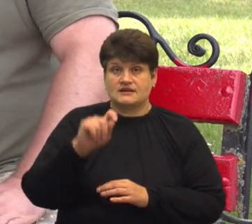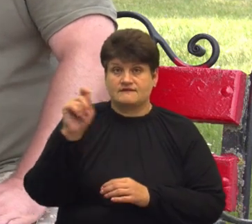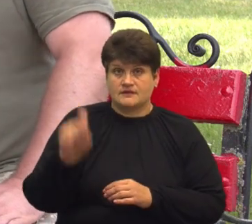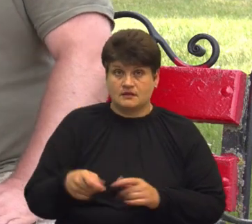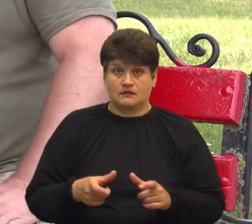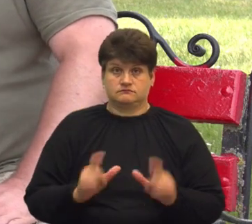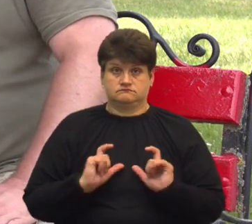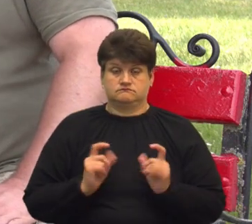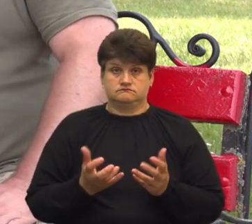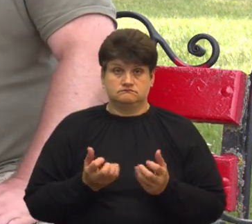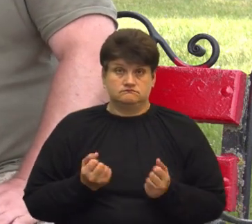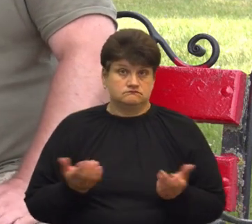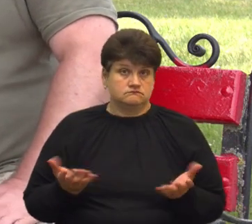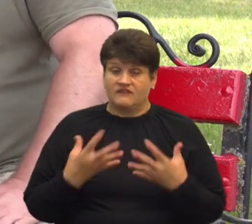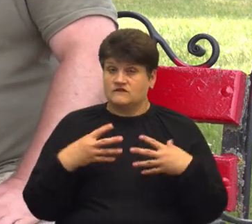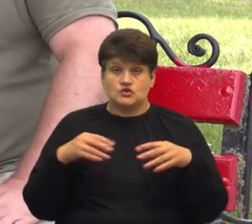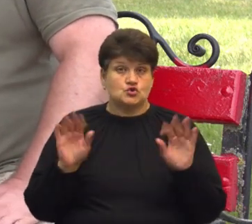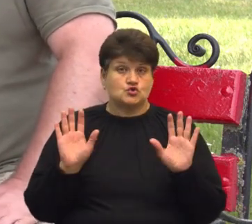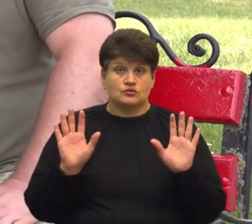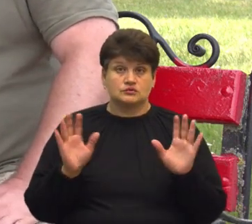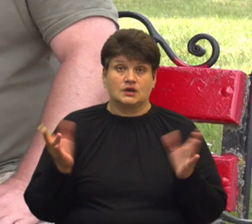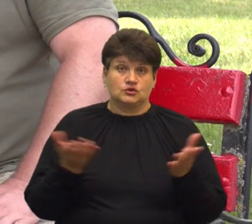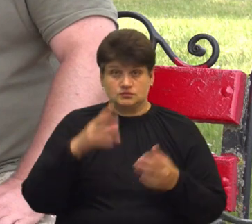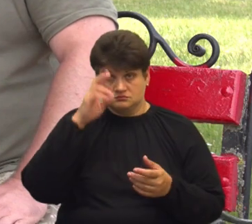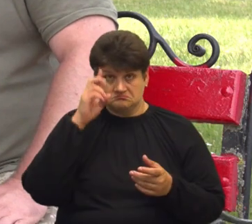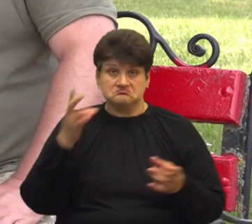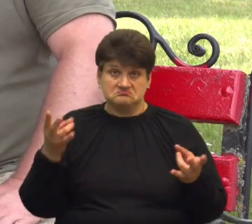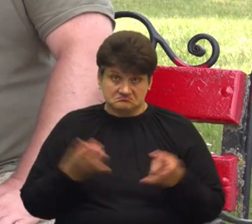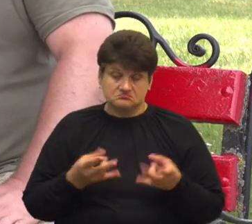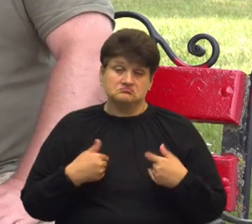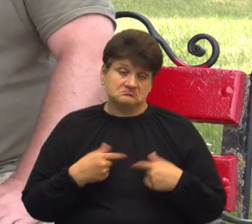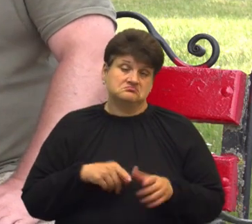повістка. Ну і все, якщо батьківщина сказала треба, значить треба.